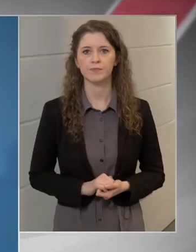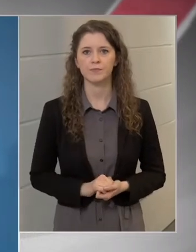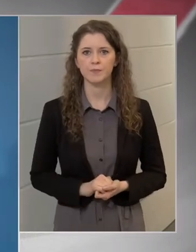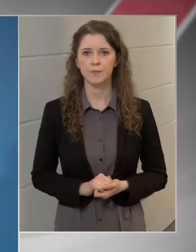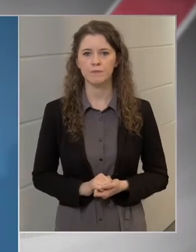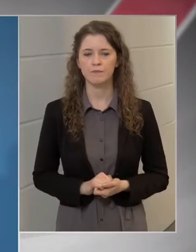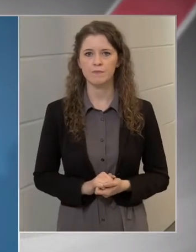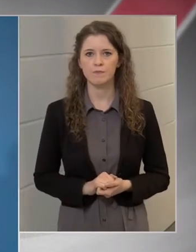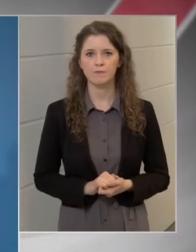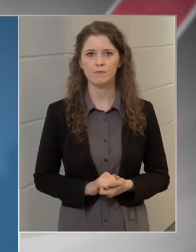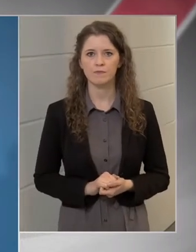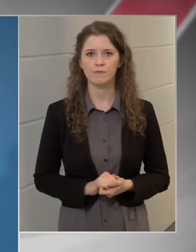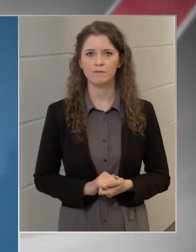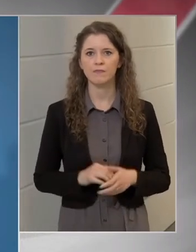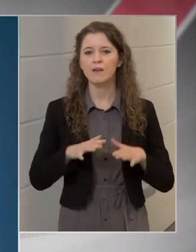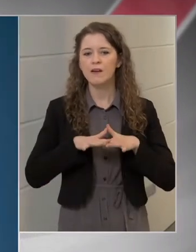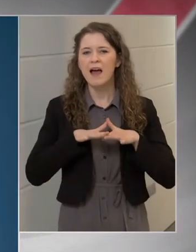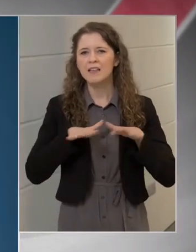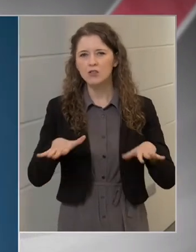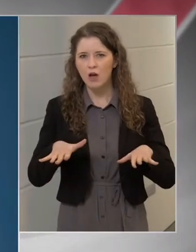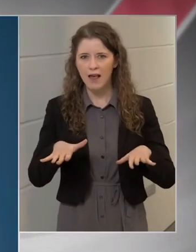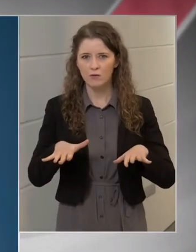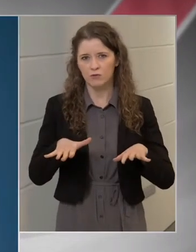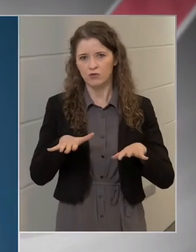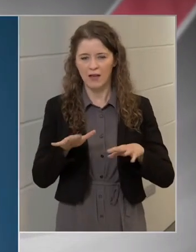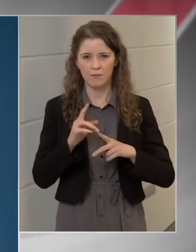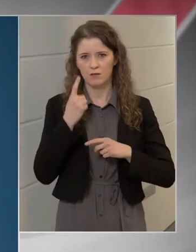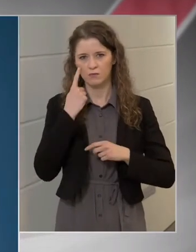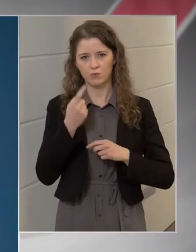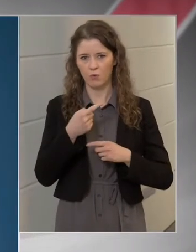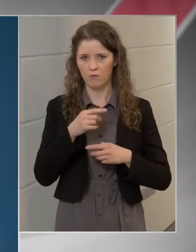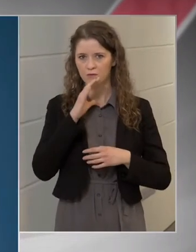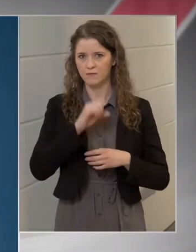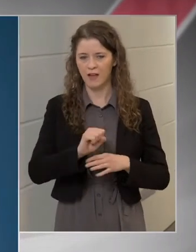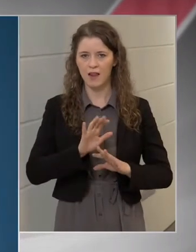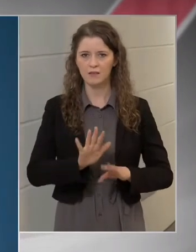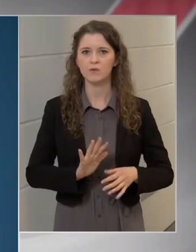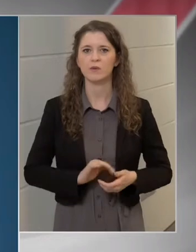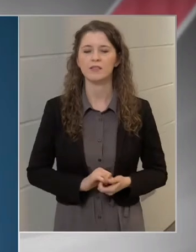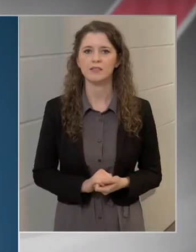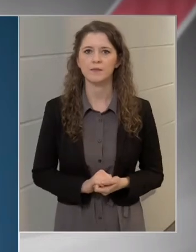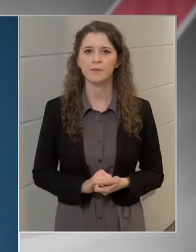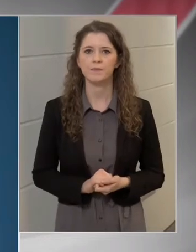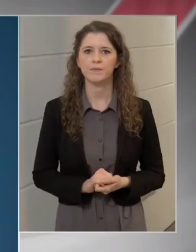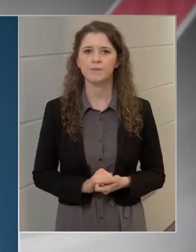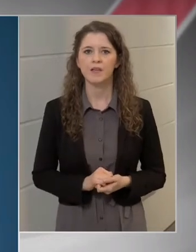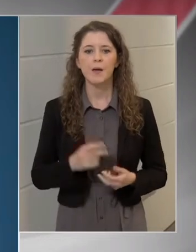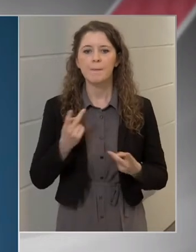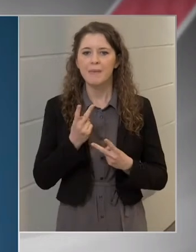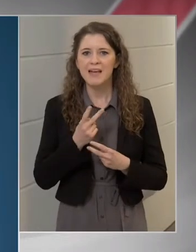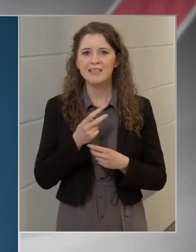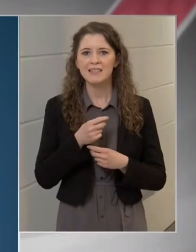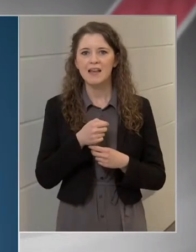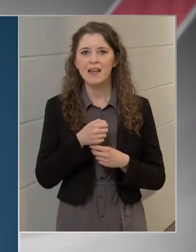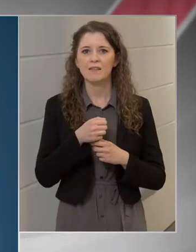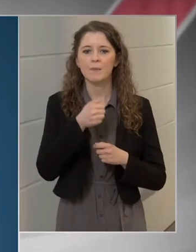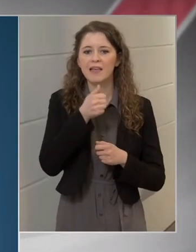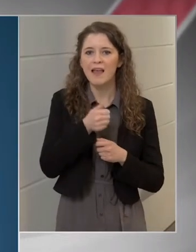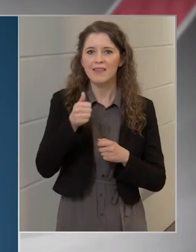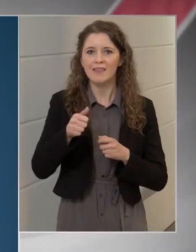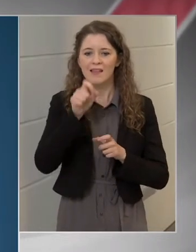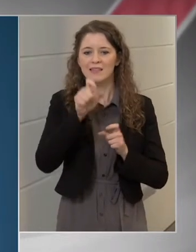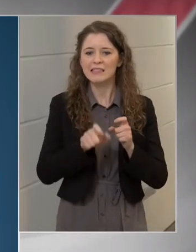Általában tudok válaszolni, ami természetesen egy-egy konkrét személyre nézve